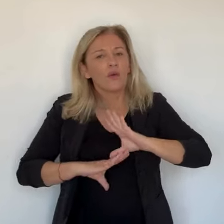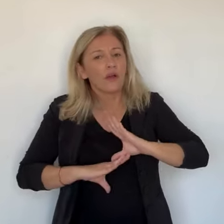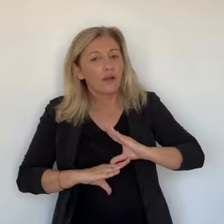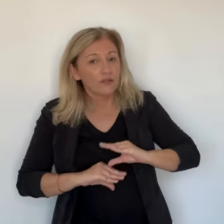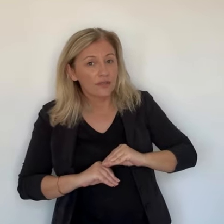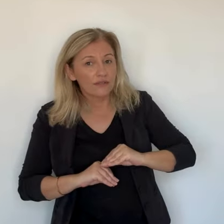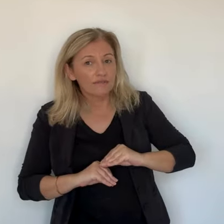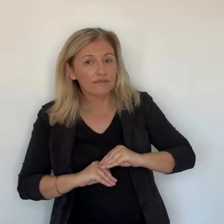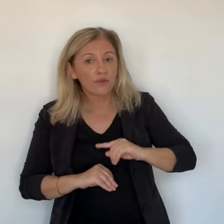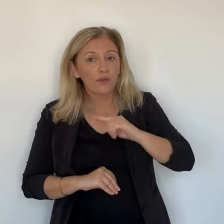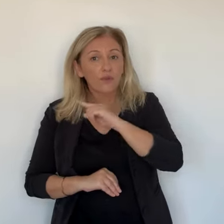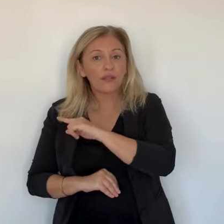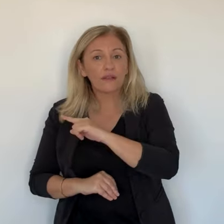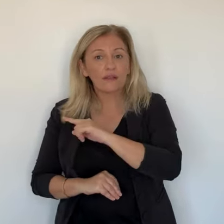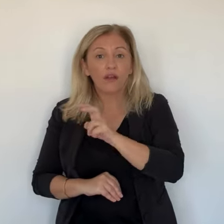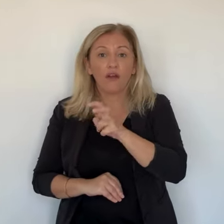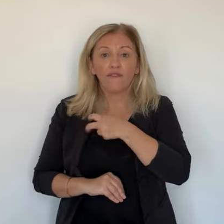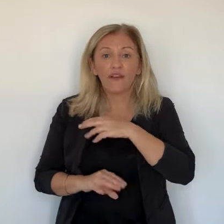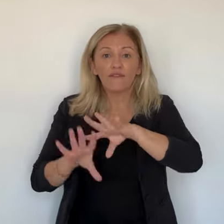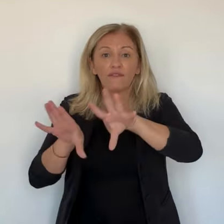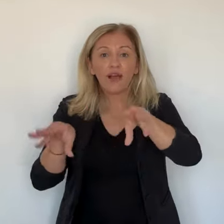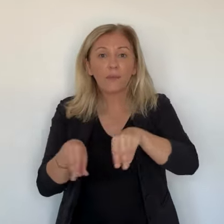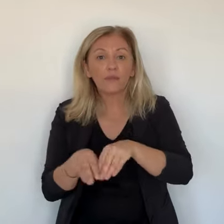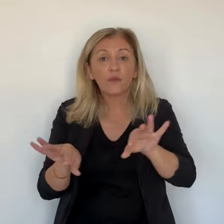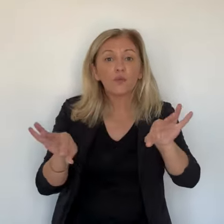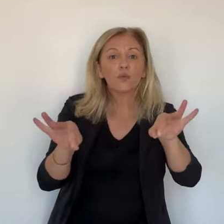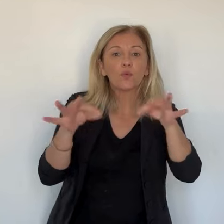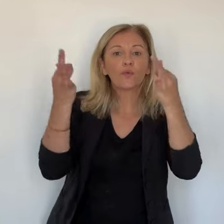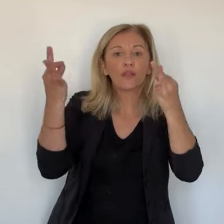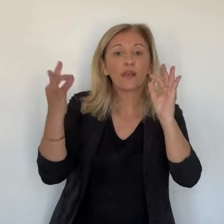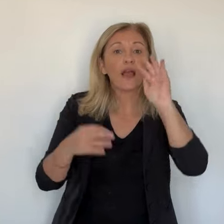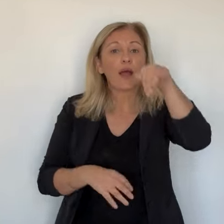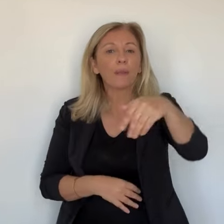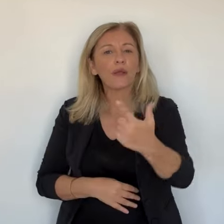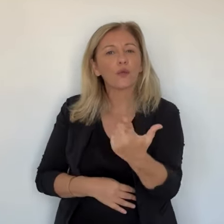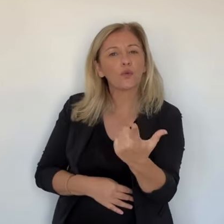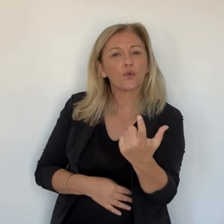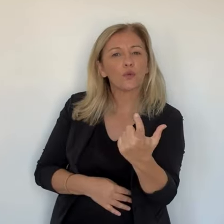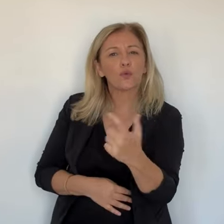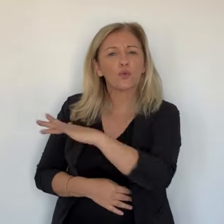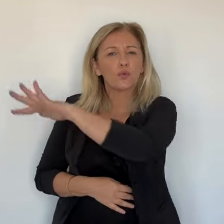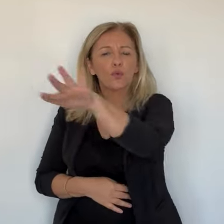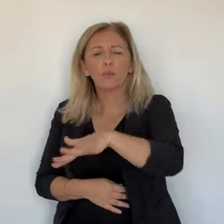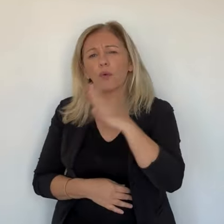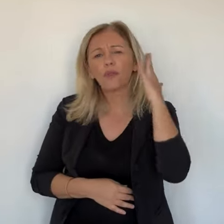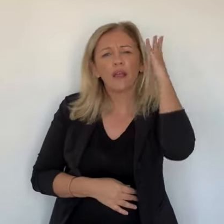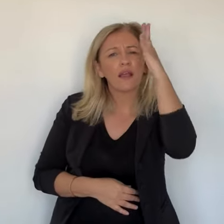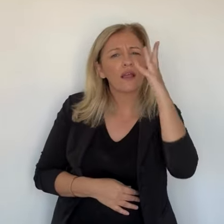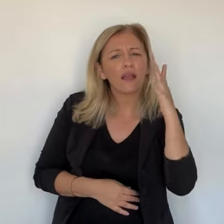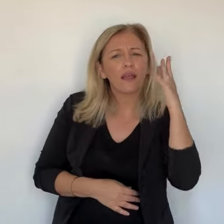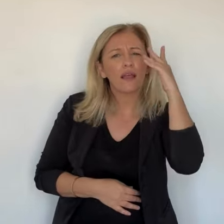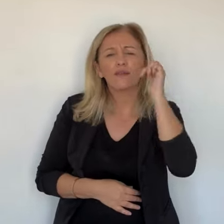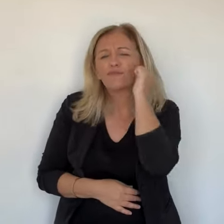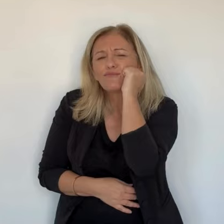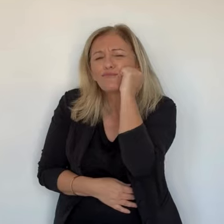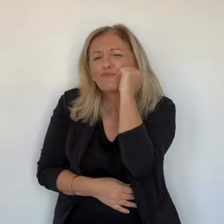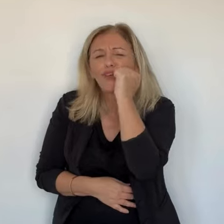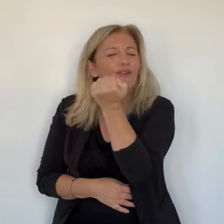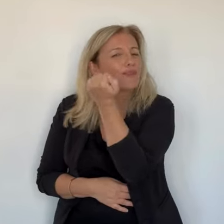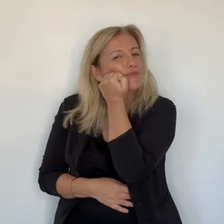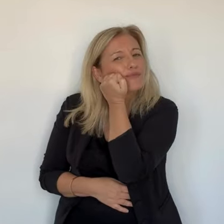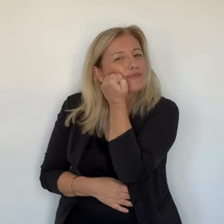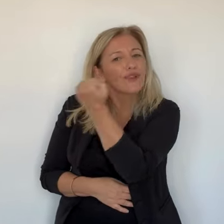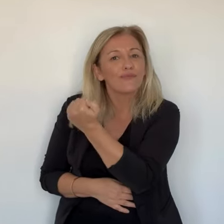Des retrouvailles presque inespérées, Pierre-Albert Spatchez y est rincé proche. Une délivrance qui met fin à 48 heures de